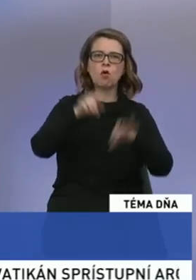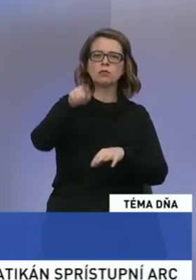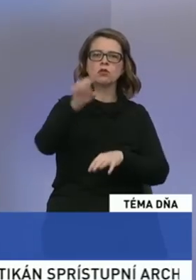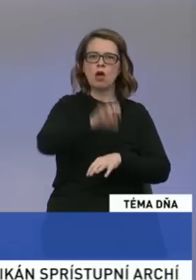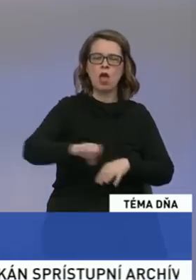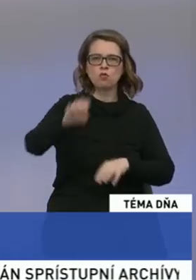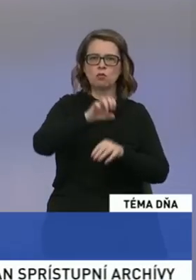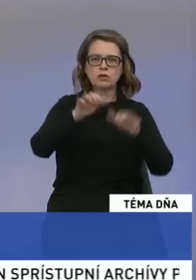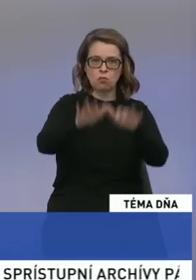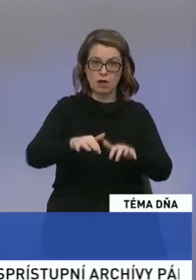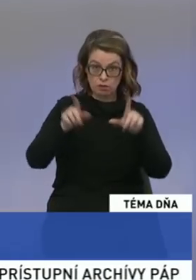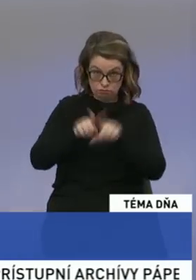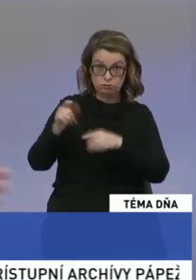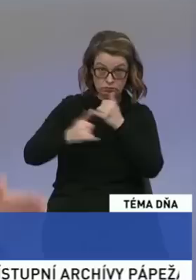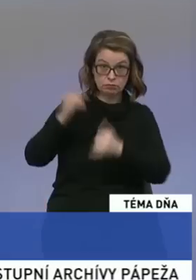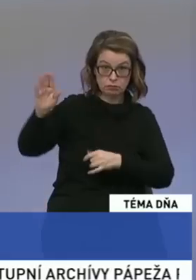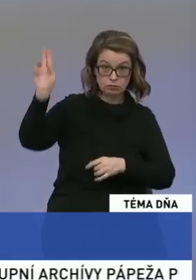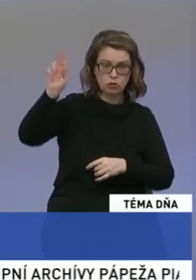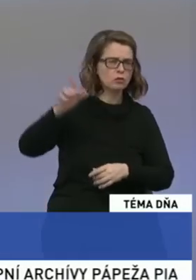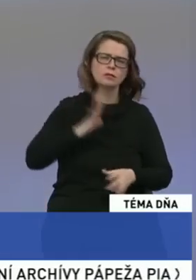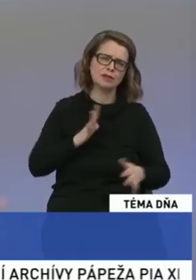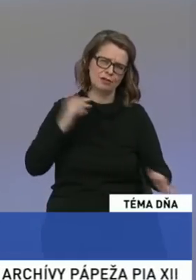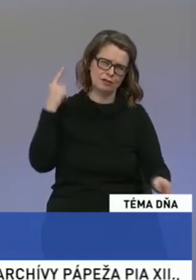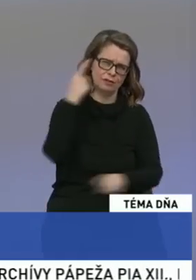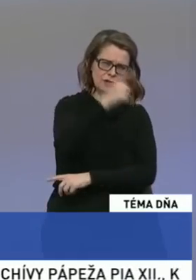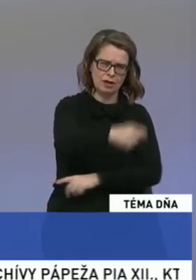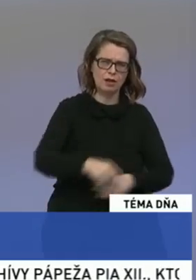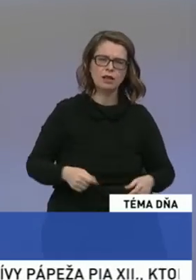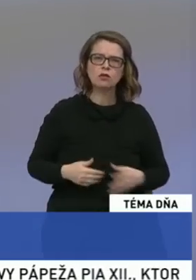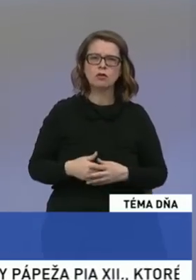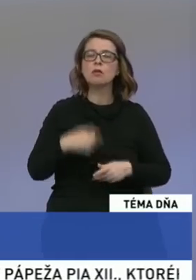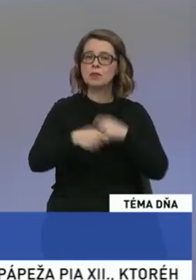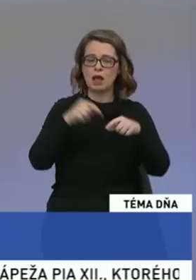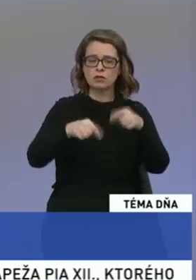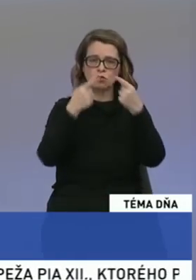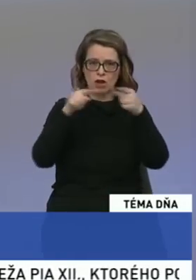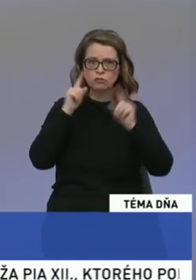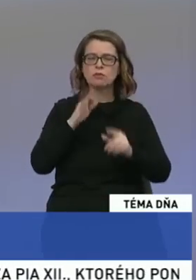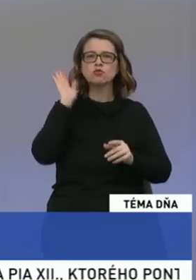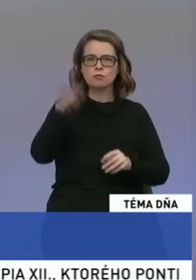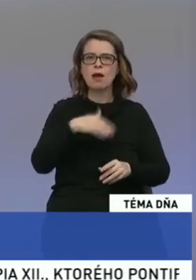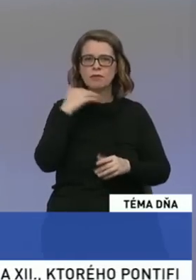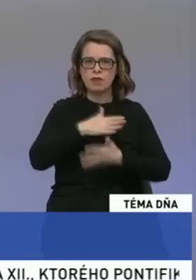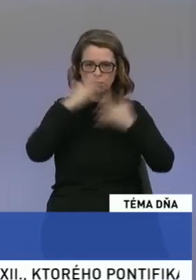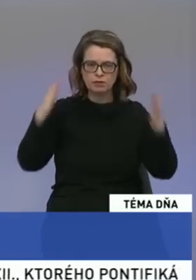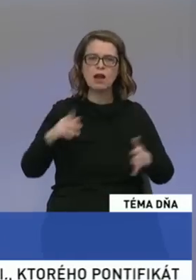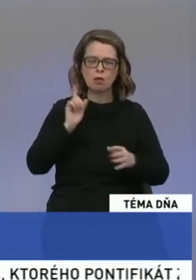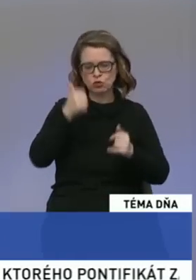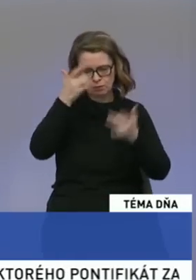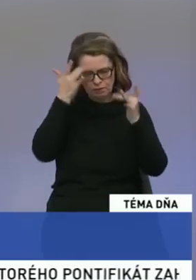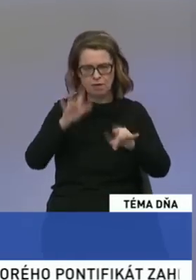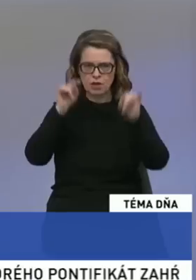Budete sa opäť uchádzať o takú funkciu? Je tu strašne ďaleko. Ja si myslím, že tej práce na Slovensku je dosť a tomu sa treba venovať. My sme rozbehli